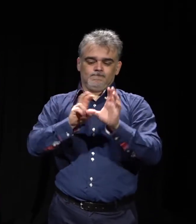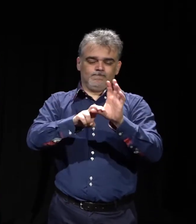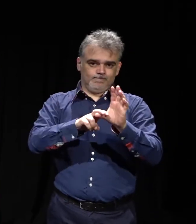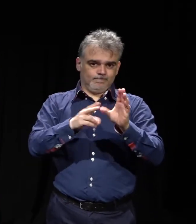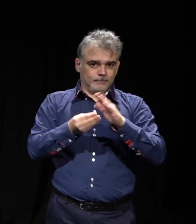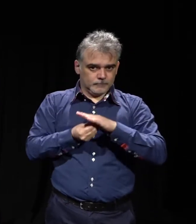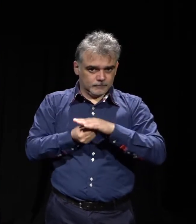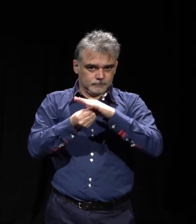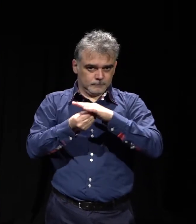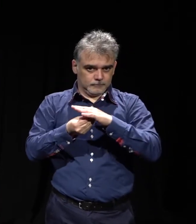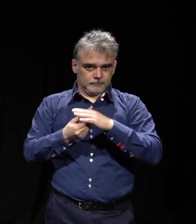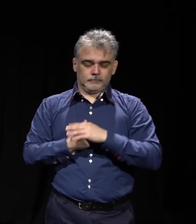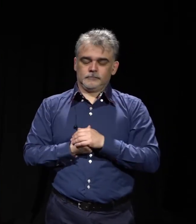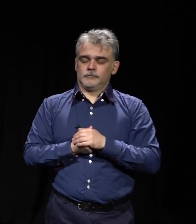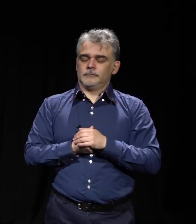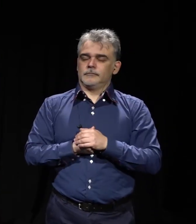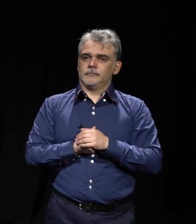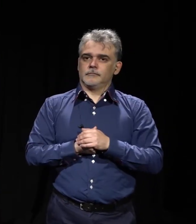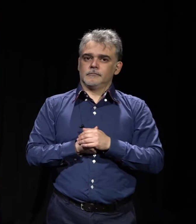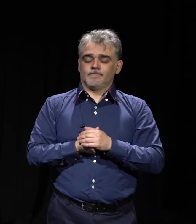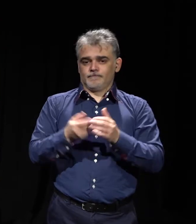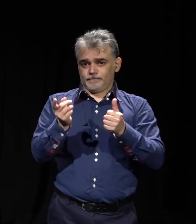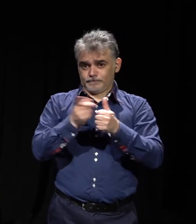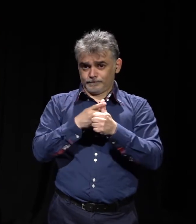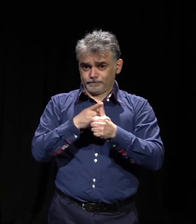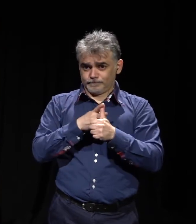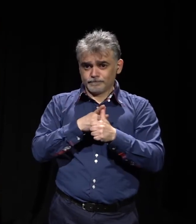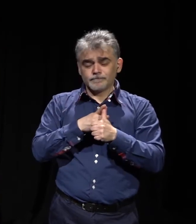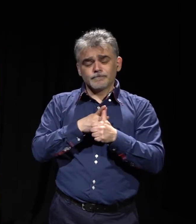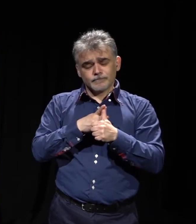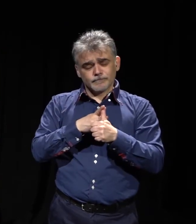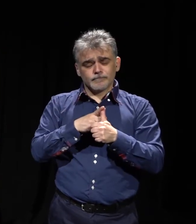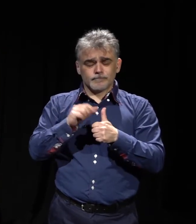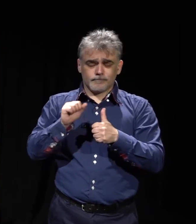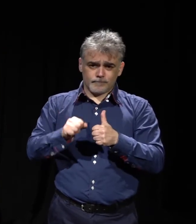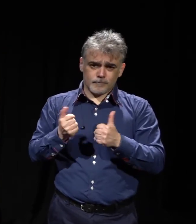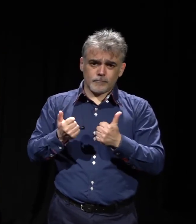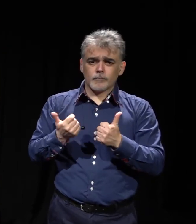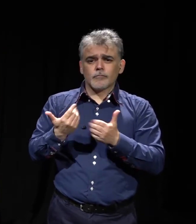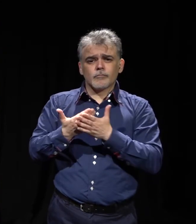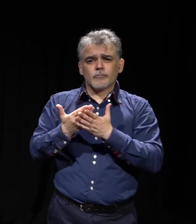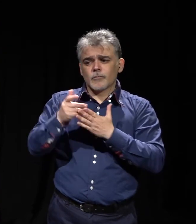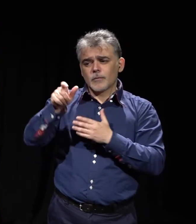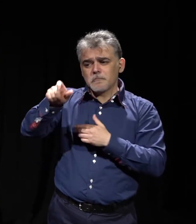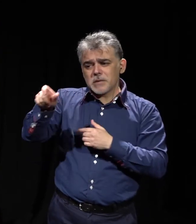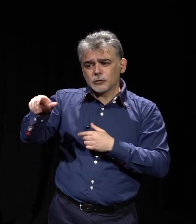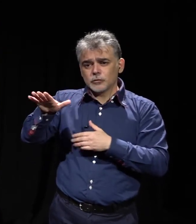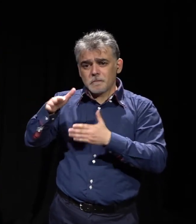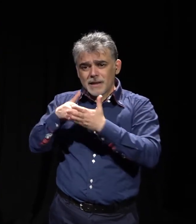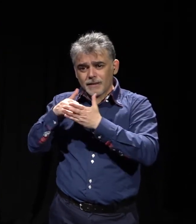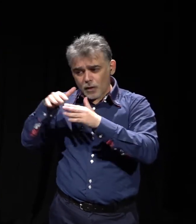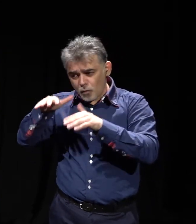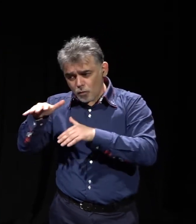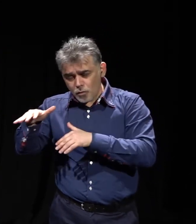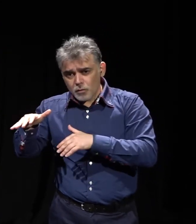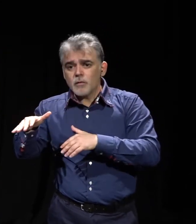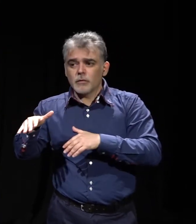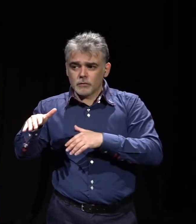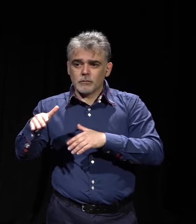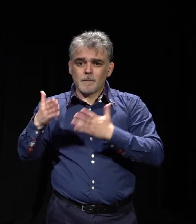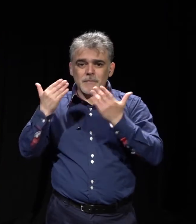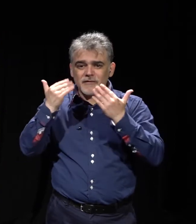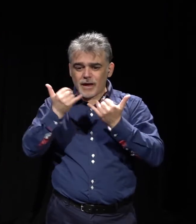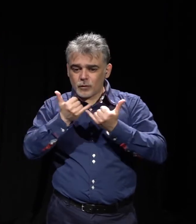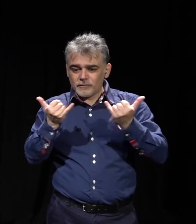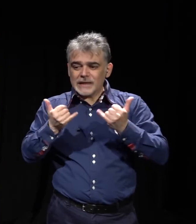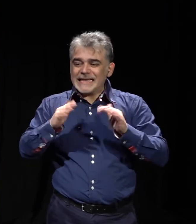to put their application in, we provide pre-application access support. And that allows somebody to work